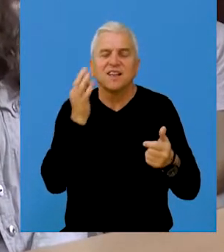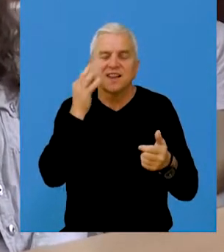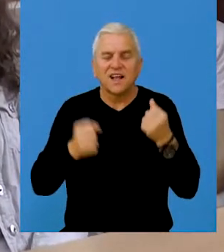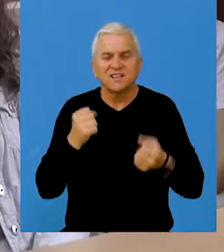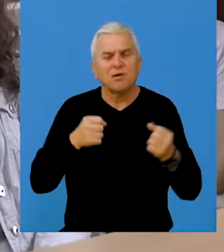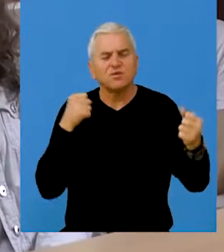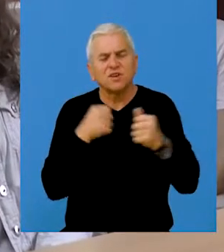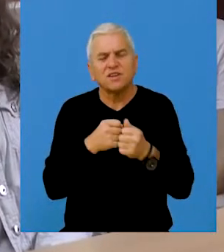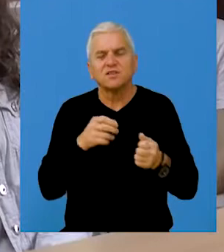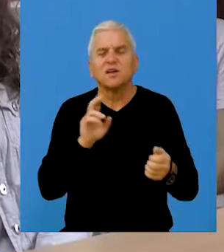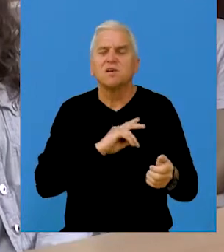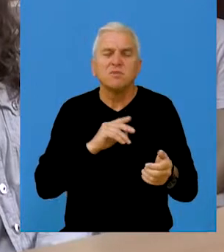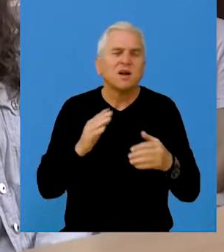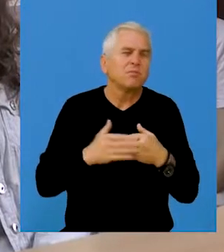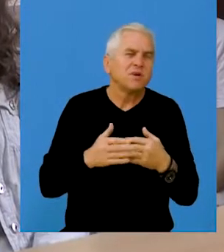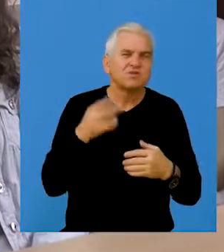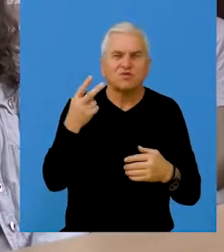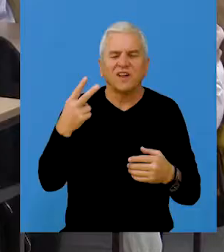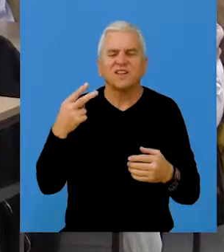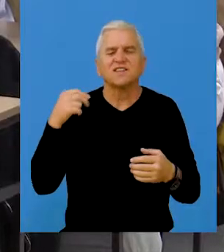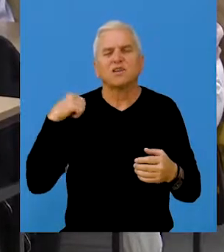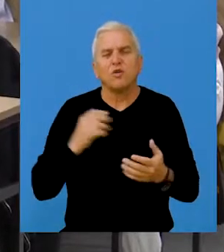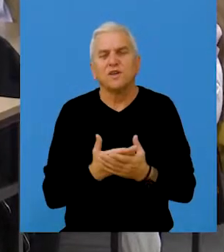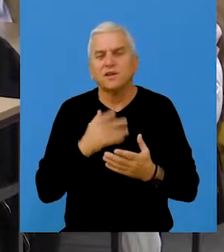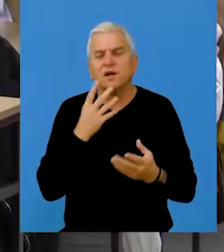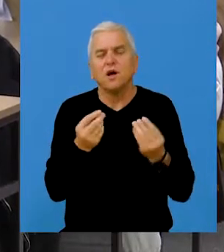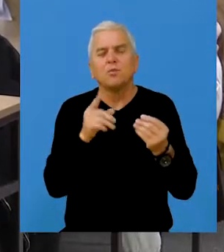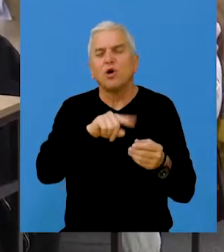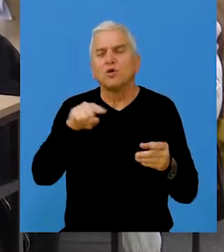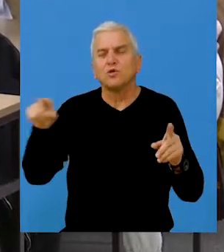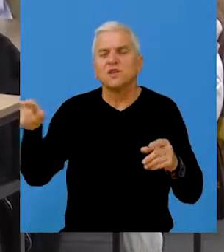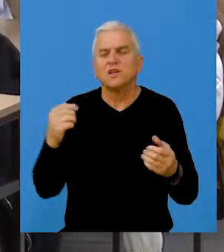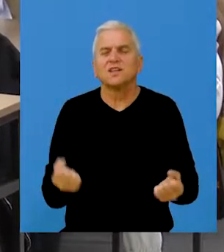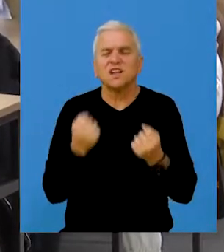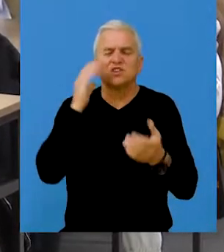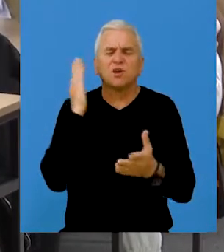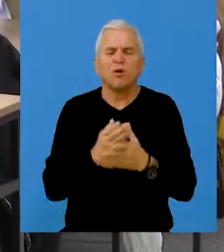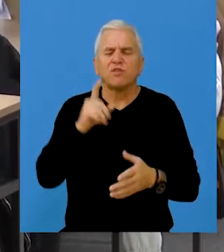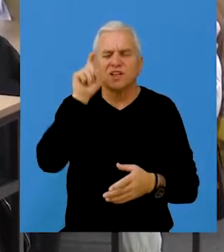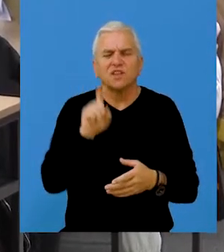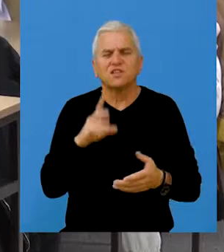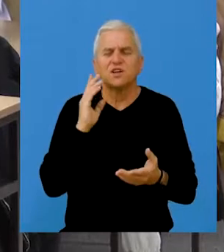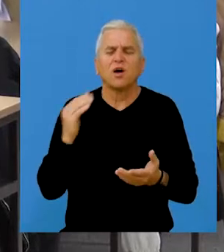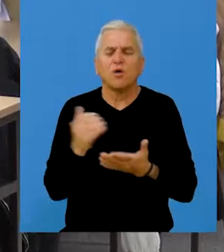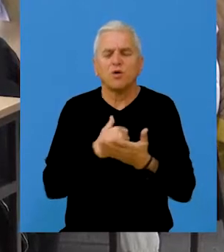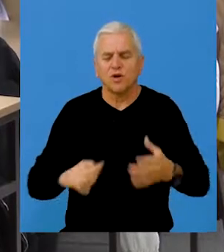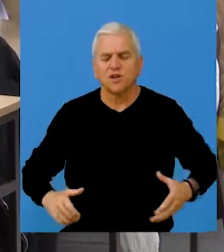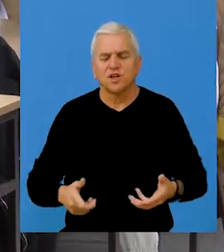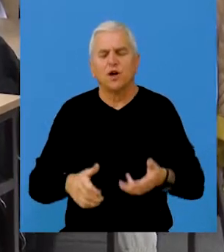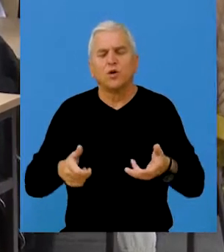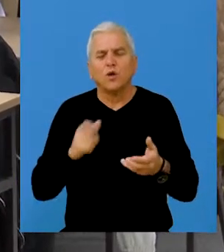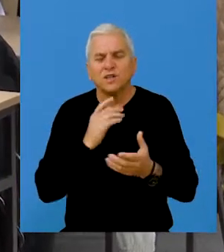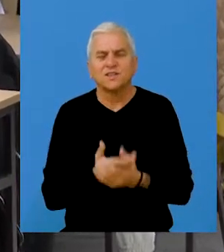koji su na dan saobraćene nezgode u proseku imali 20 godina. Mnogi od njih su zbog teških povreda kičme bili